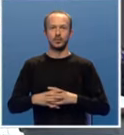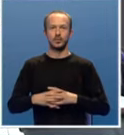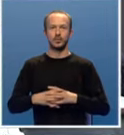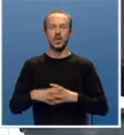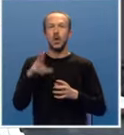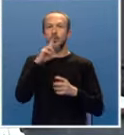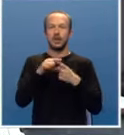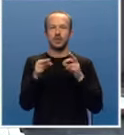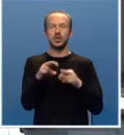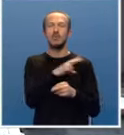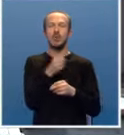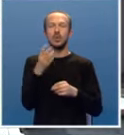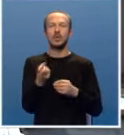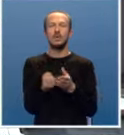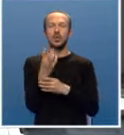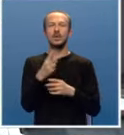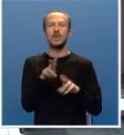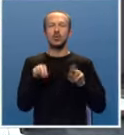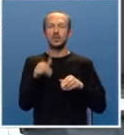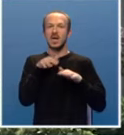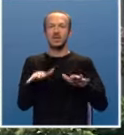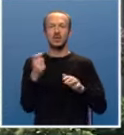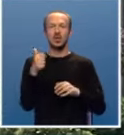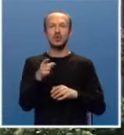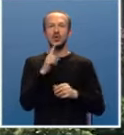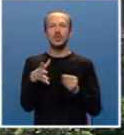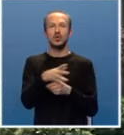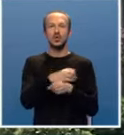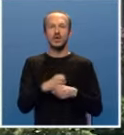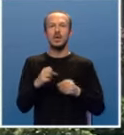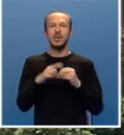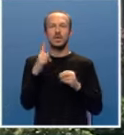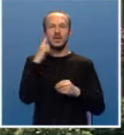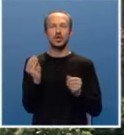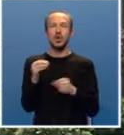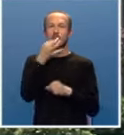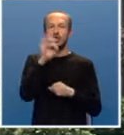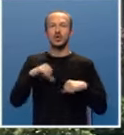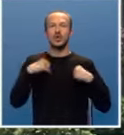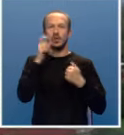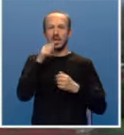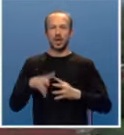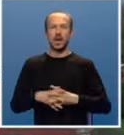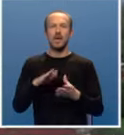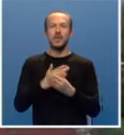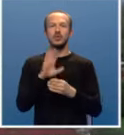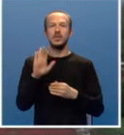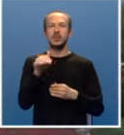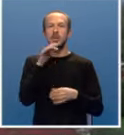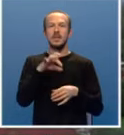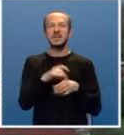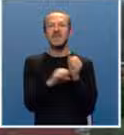Opština Foča ima brojne prirodne resursi i razvojne šanse čijim iskorišćavanjem bi se značajno poboljšao život građana. Među njima su